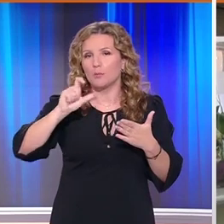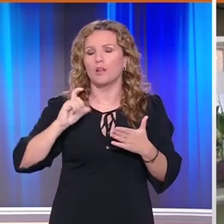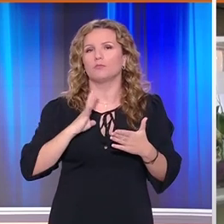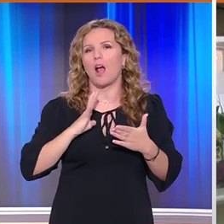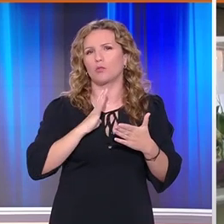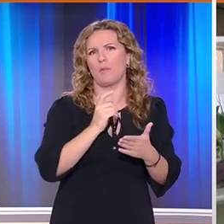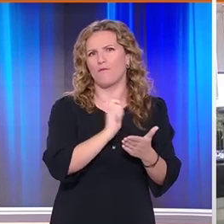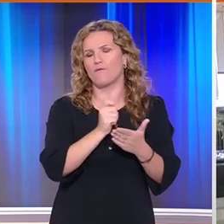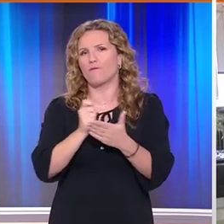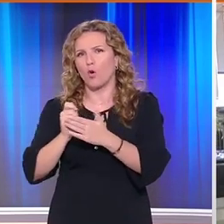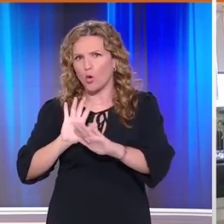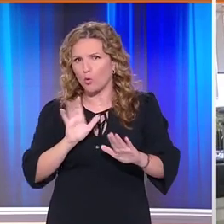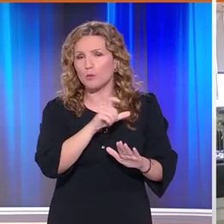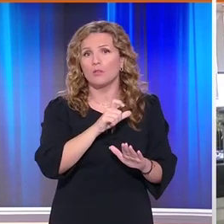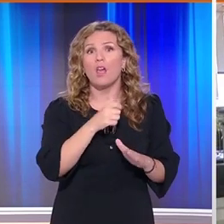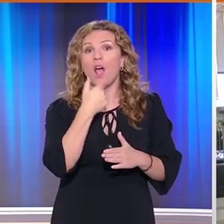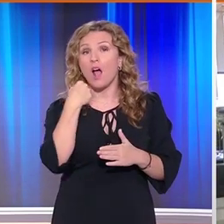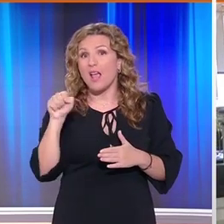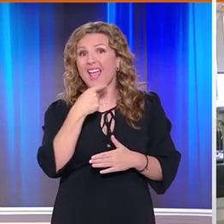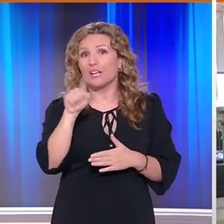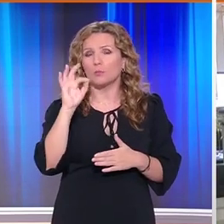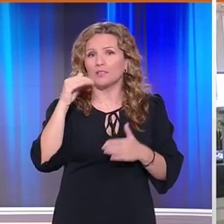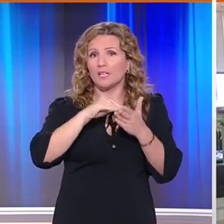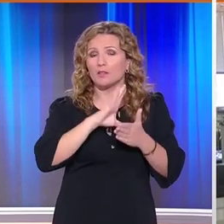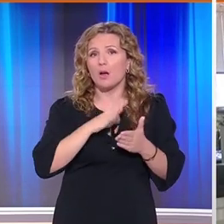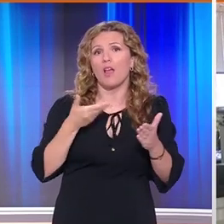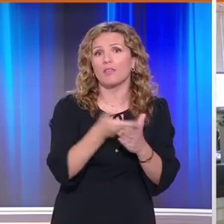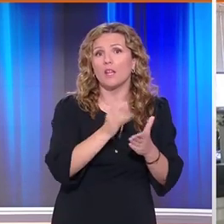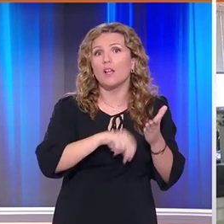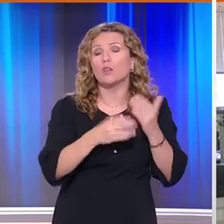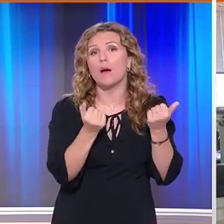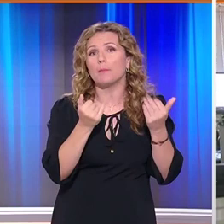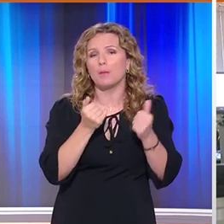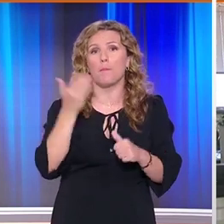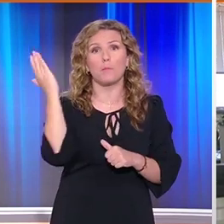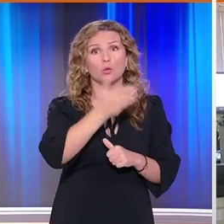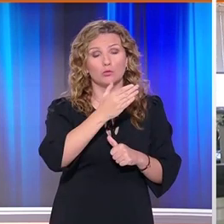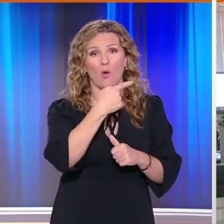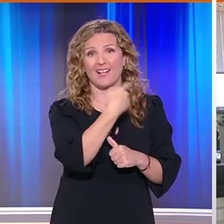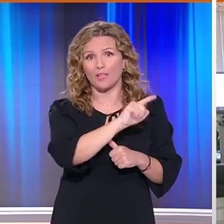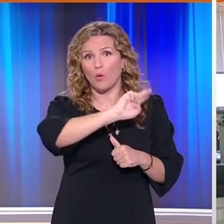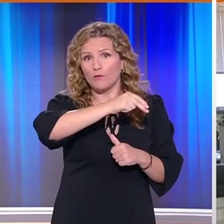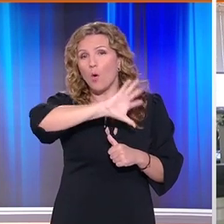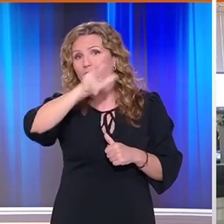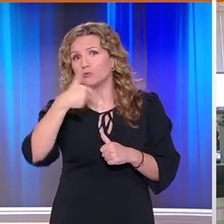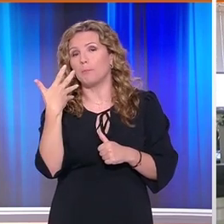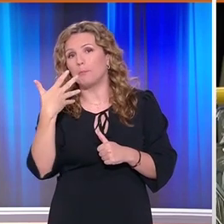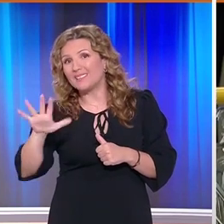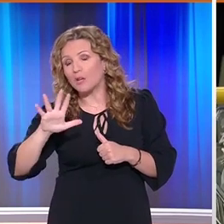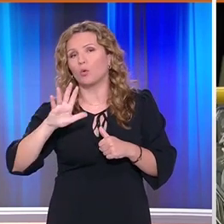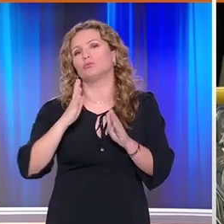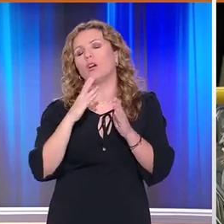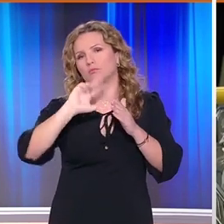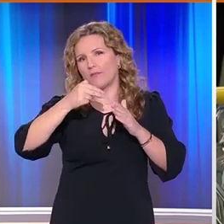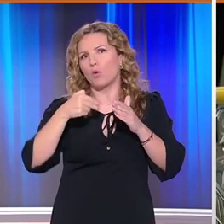φορολογούμενους δεν έχουν υποβάλει δήλωση 150.000 οι οποίοι απειλούνται με πρόστιμα που ξεκινούν από τα 100 ευρώ και φτάνουν έως